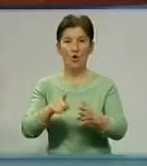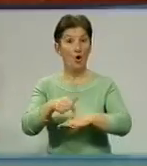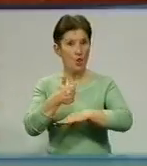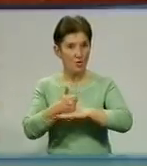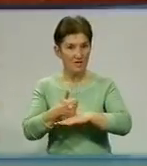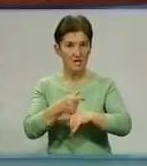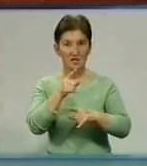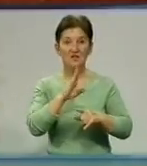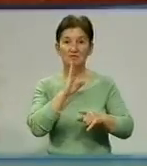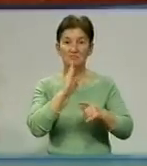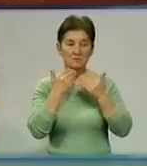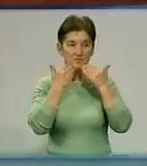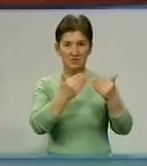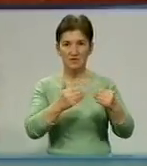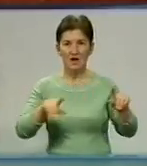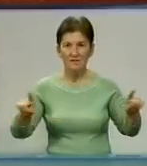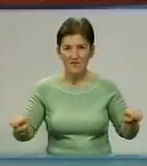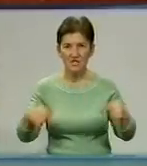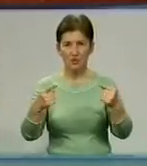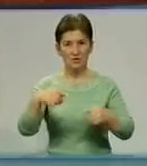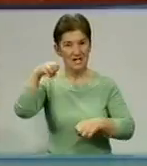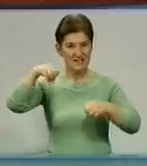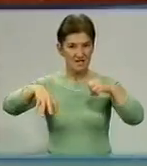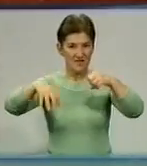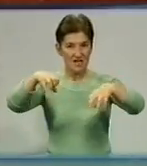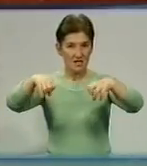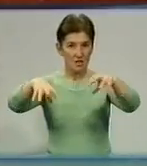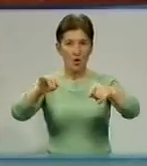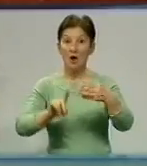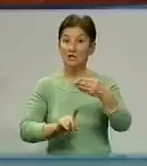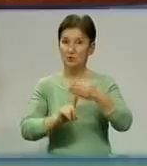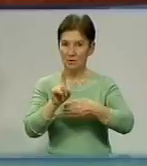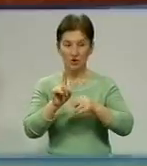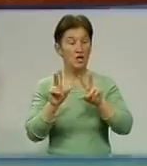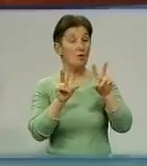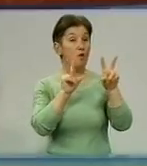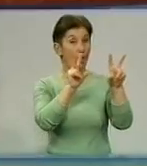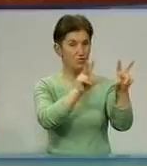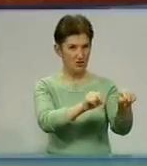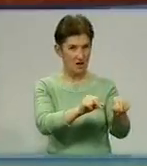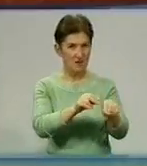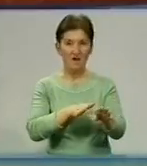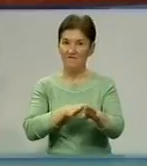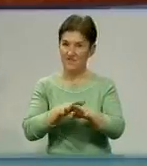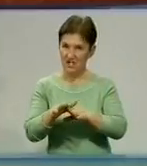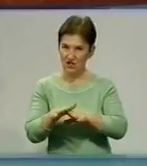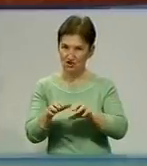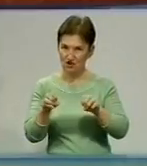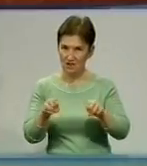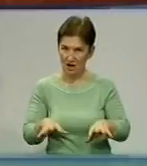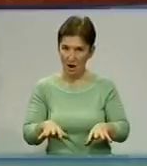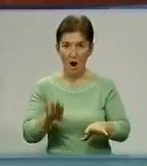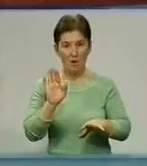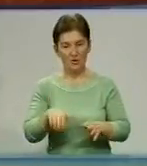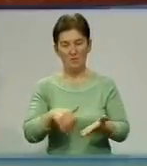заявниці щодо відновлення світла на дитячому майданчику посадовці спочатку пообіцяли вирішити питання, а потім відмовили.